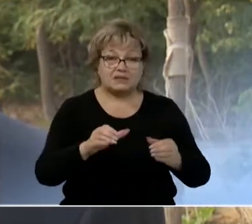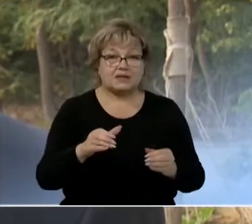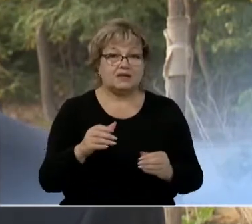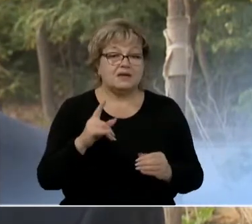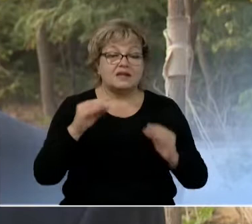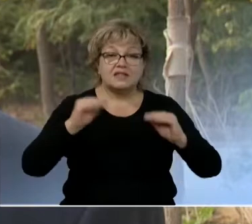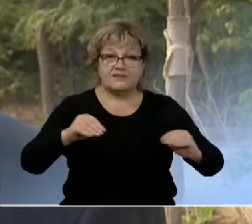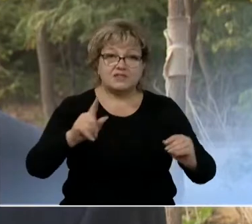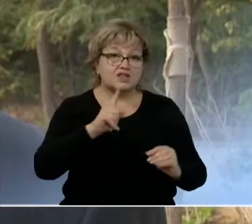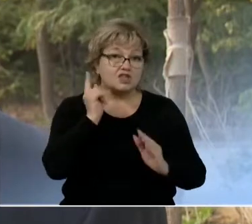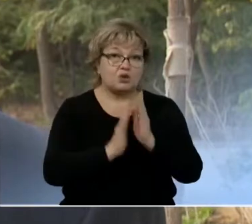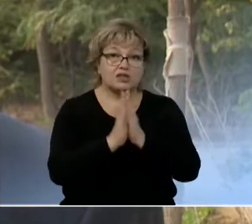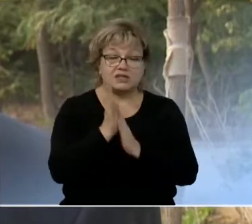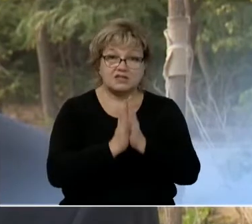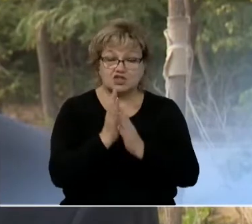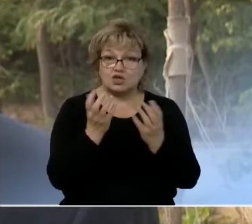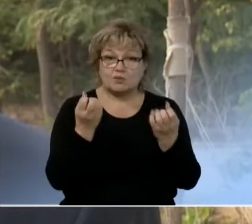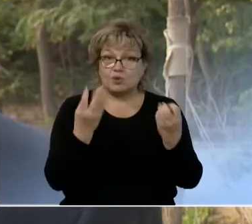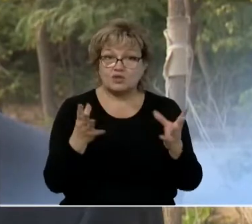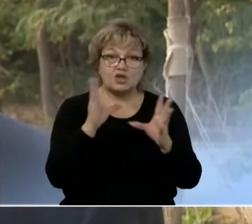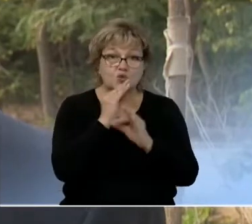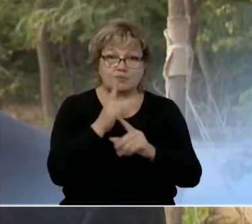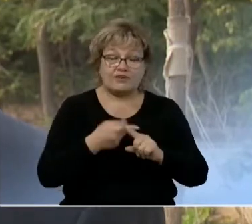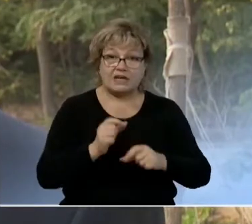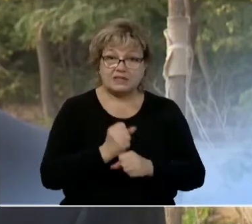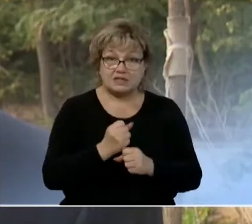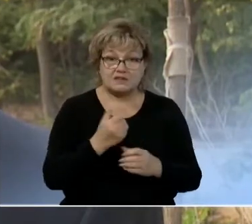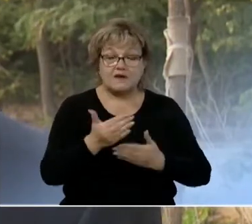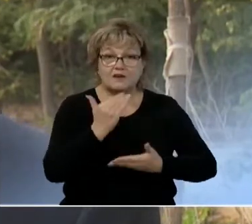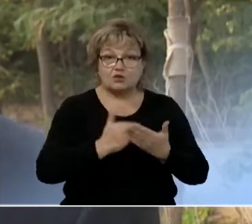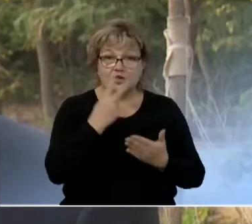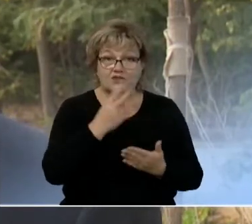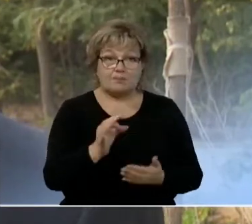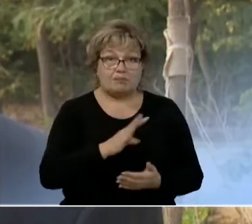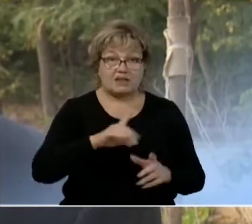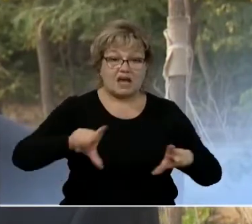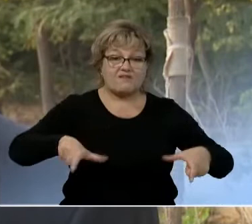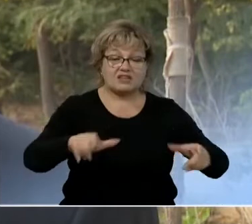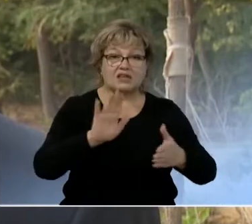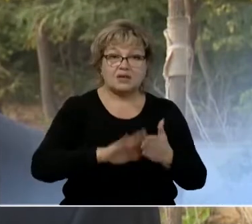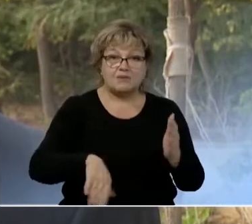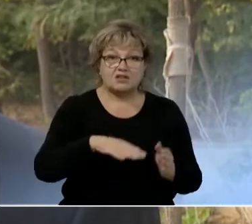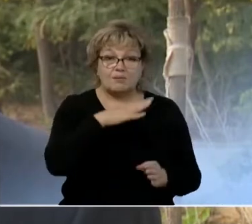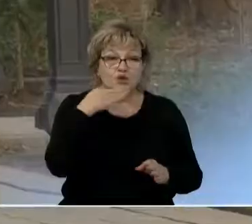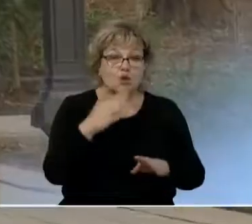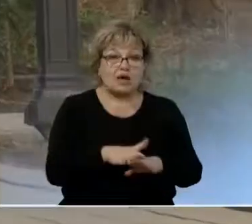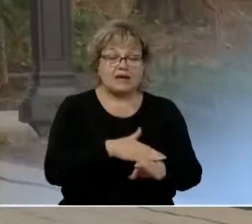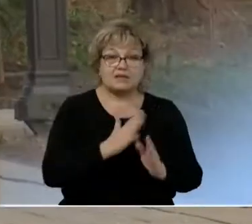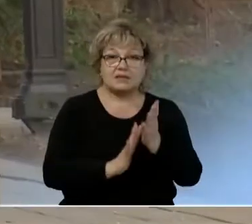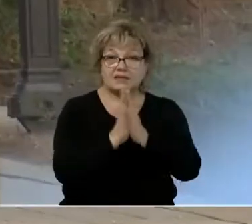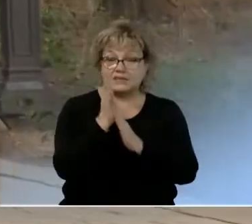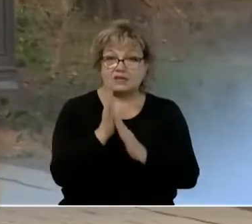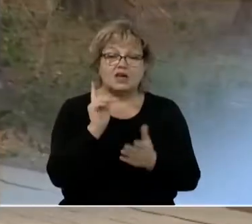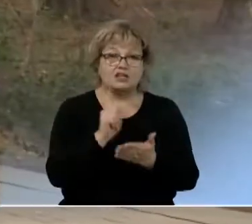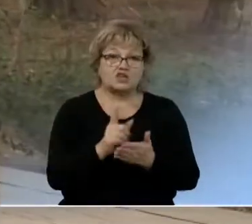зеленых насаждений. В связи с тем, что просто не успевали это сделать. В итоге мы видим белые квадраты без многолетних растений. Кроме